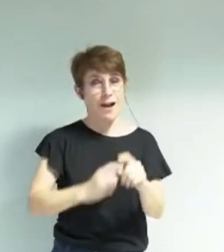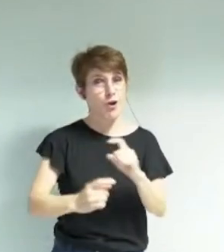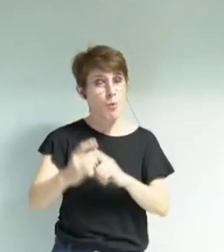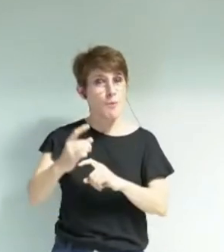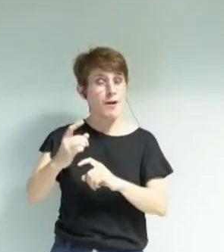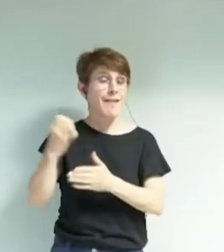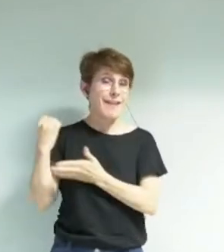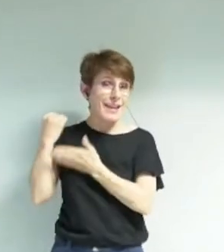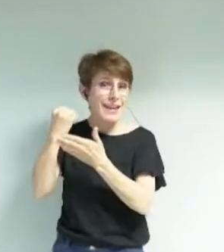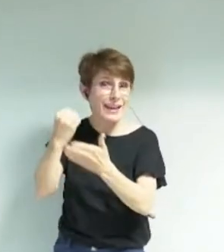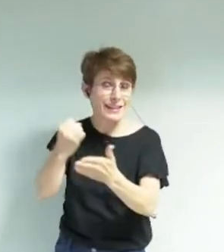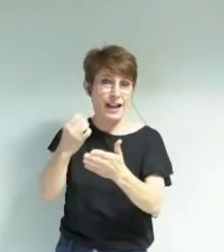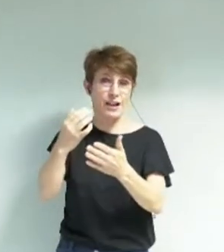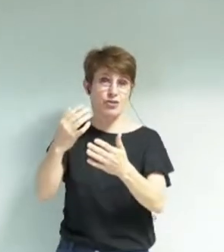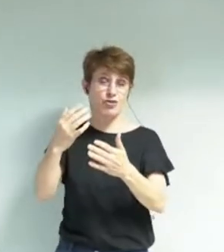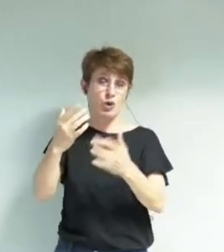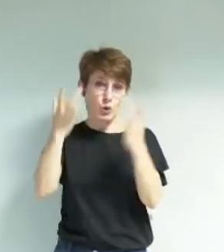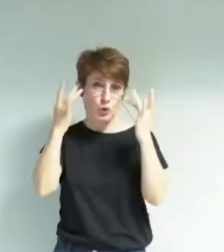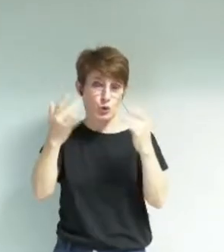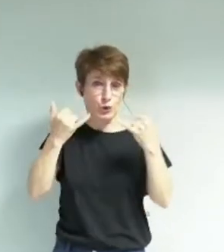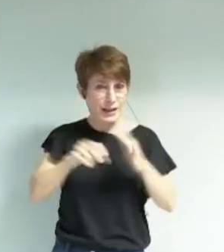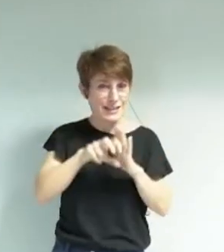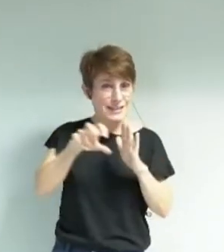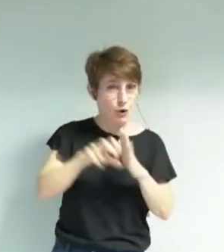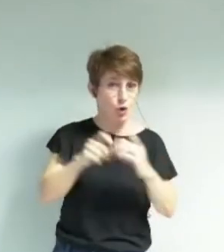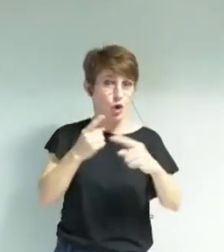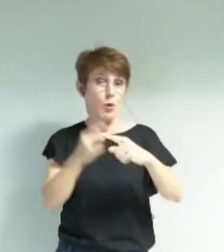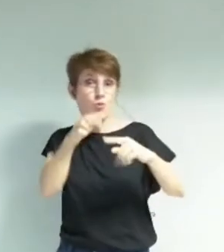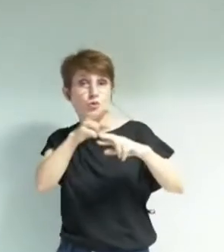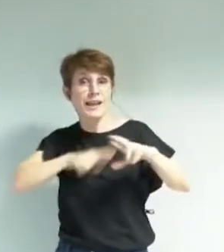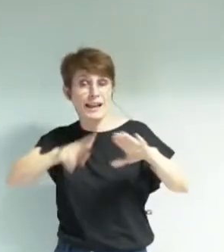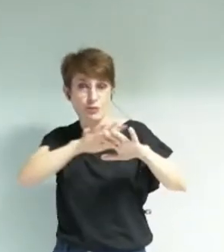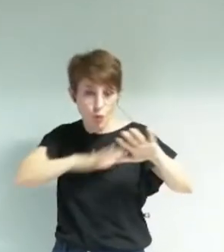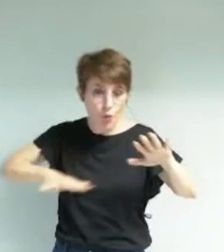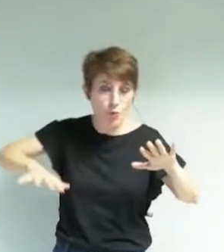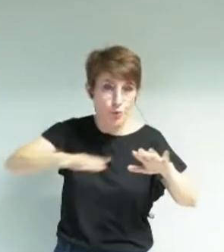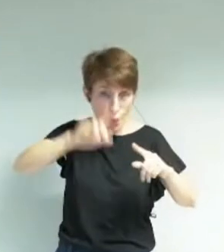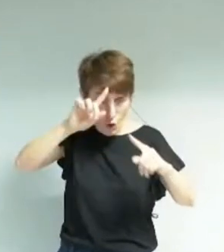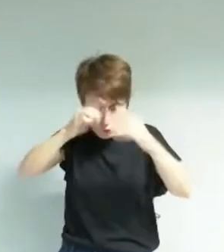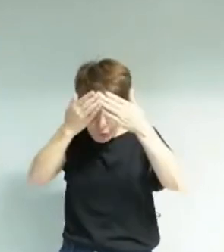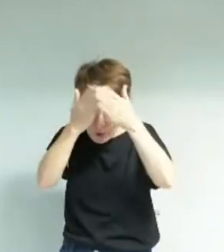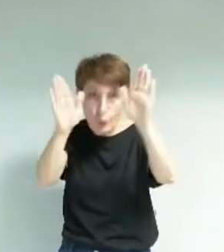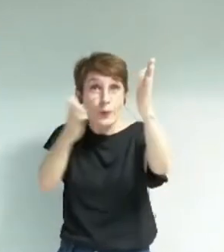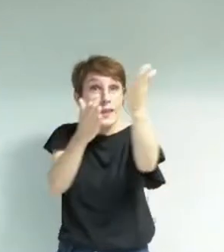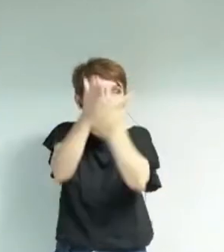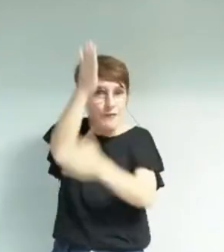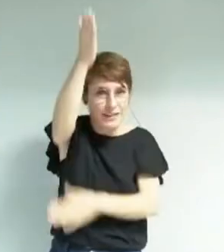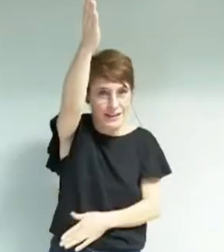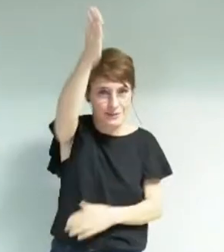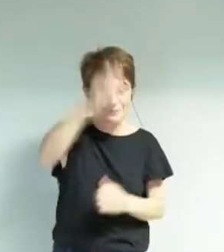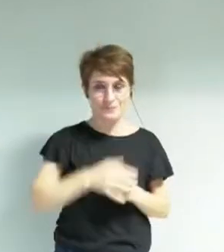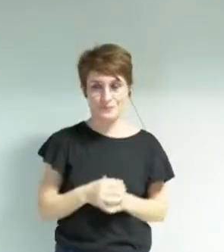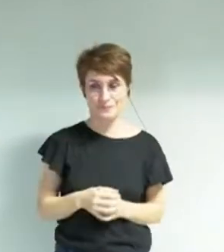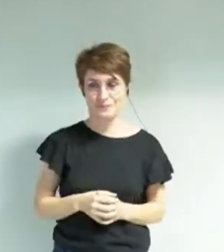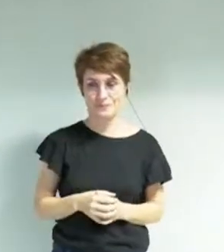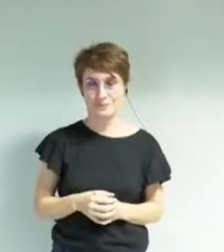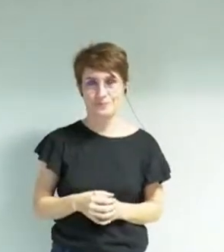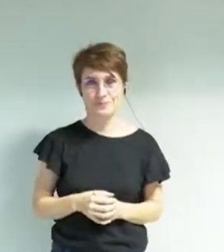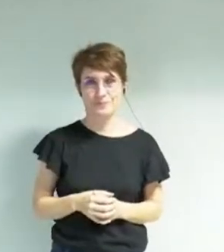de l'histoire des politiques culturelles nationales et locales à Grenoble et résolument tournée vers l'avenir. Monsieur le maire, en parallèle du travail de